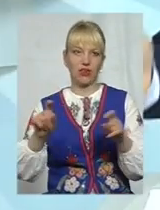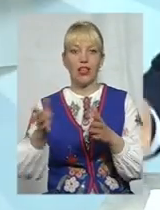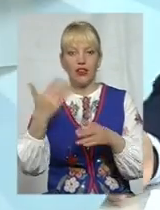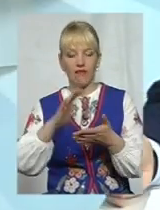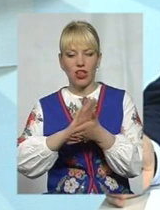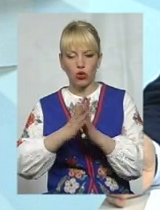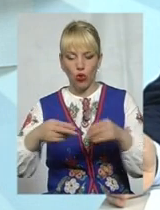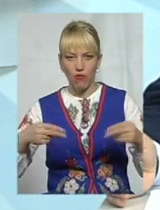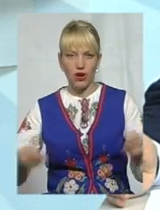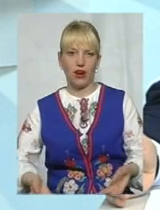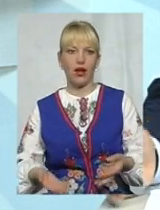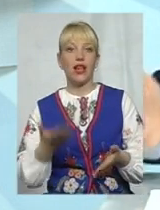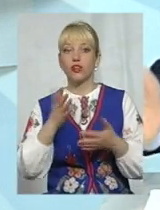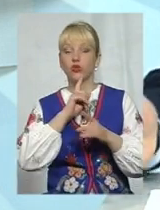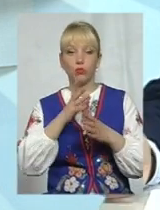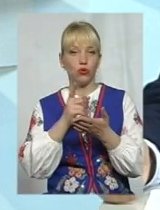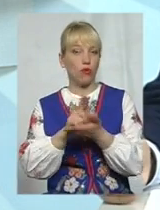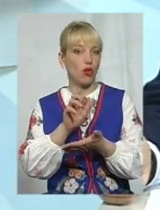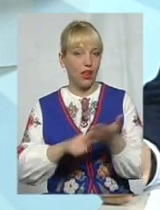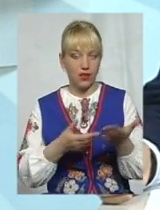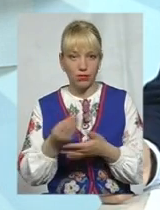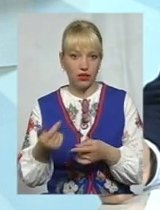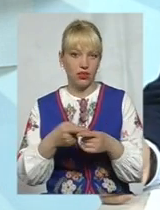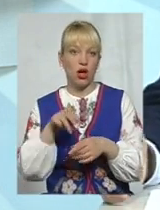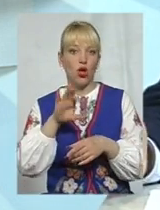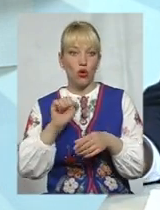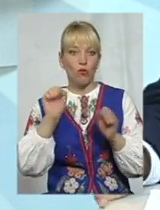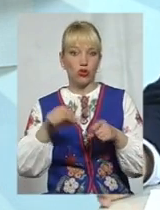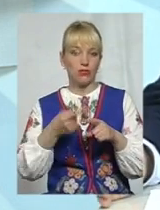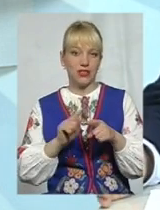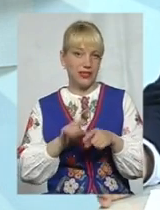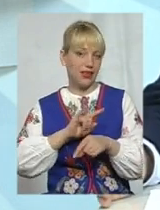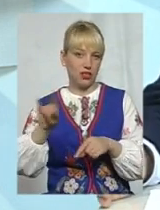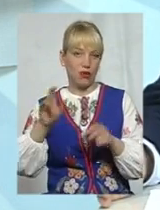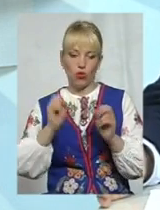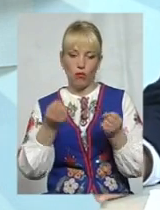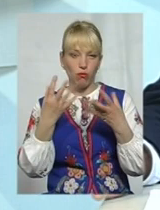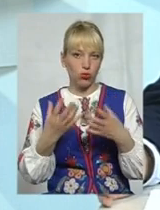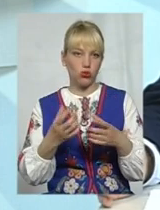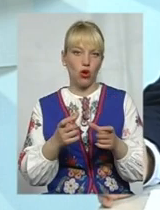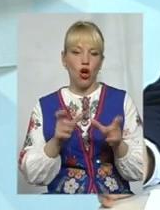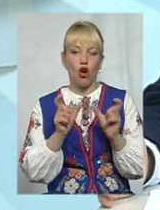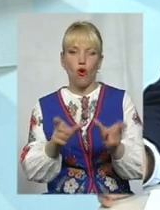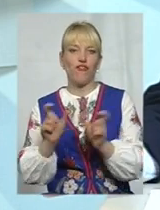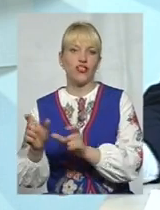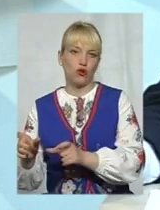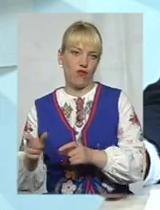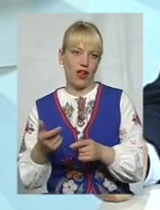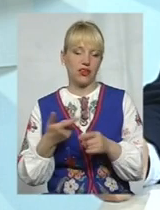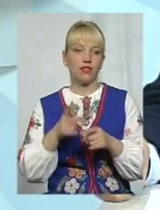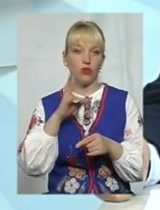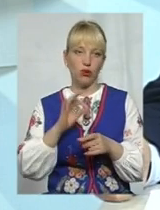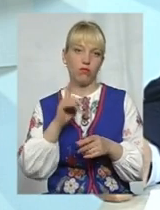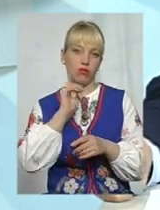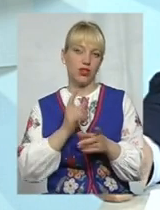Якщо вони не будуть сплачувати відповідні податки, то ми тоді можемо просто ті літаки конфіскувати з часу, маючи законодавче поле. Ну, поки що